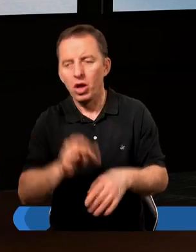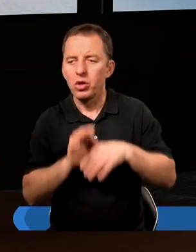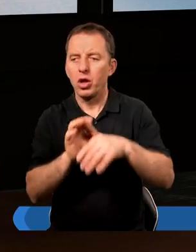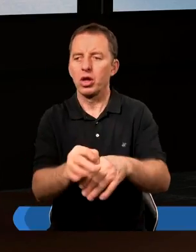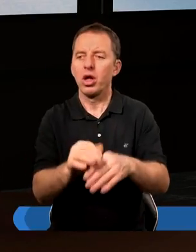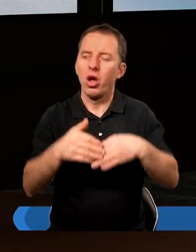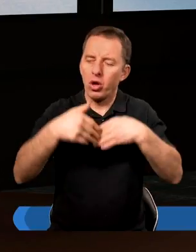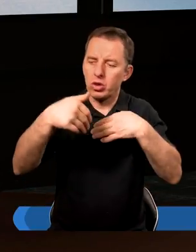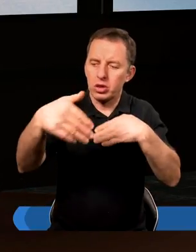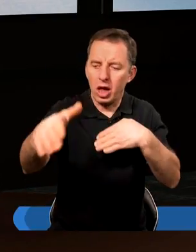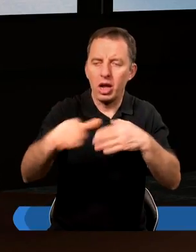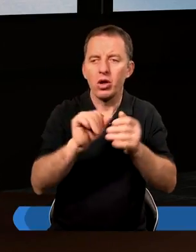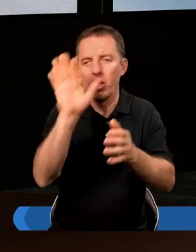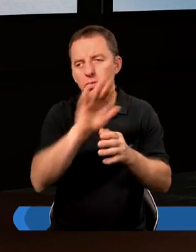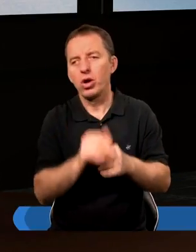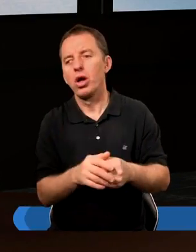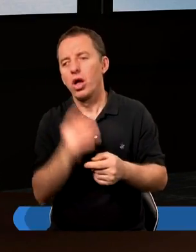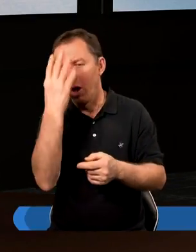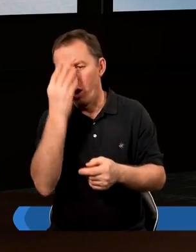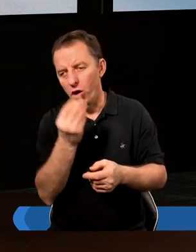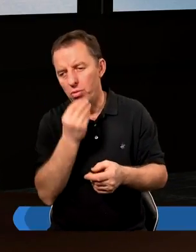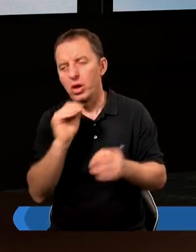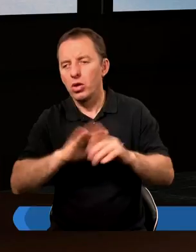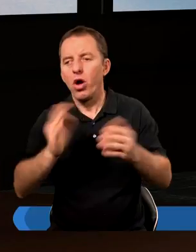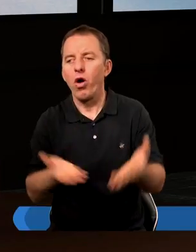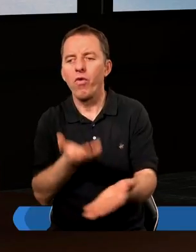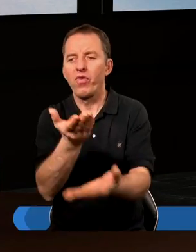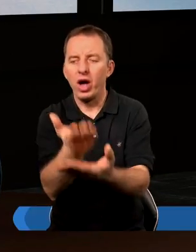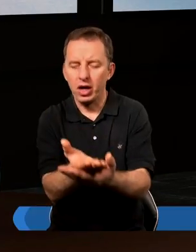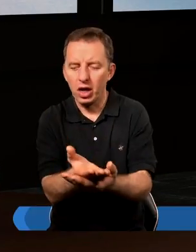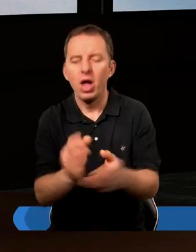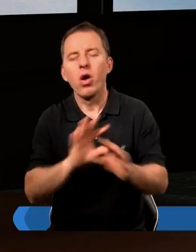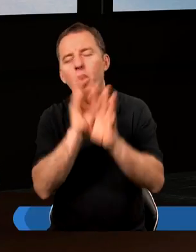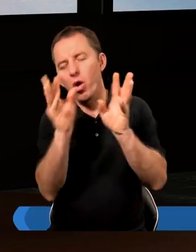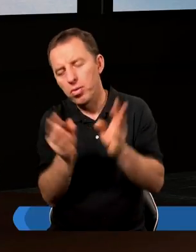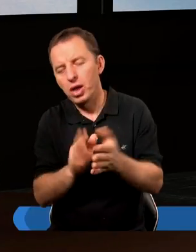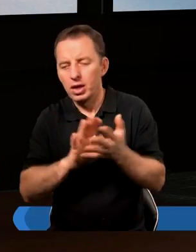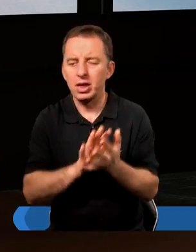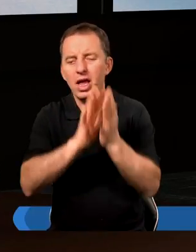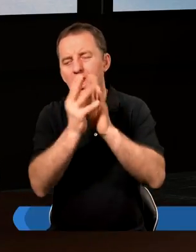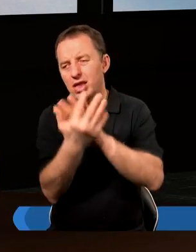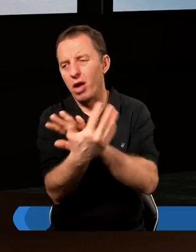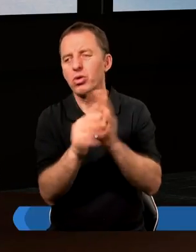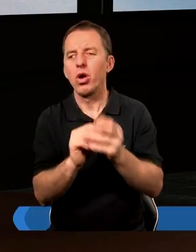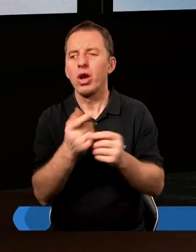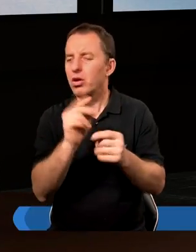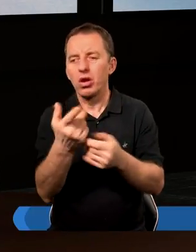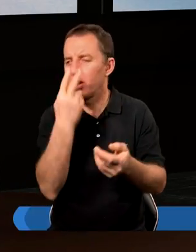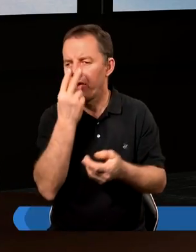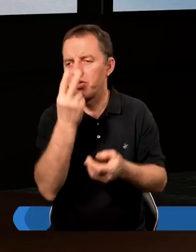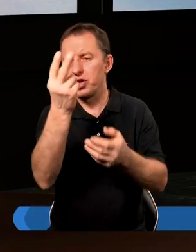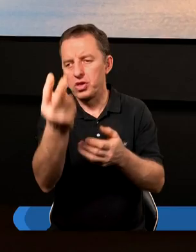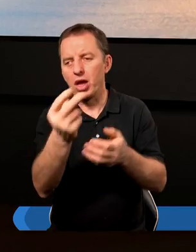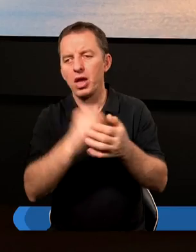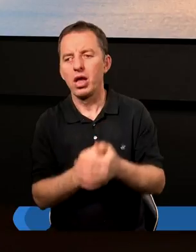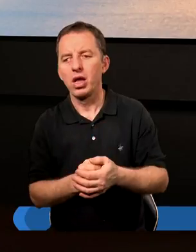doprowadził oddalenie od Boga, że ten obraz Boga i tego, co chce nam oferować kompletnie jest zniekształcony i ludzie tego nie widzą.